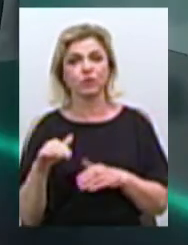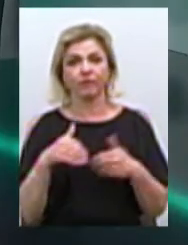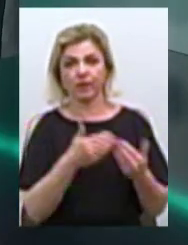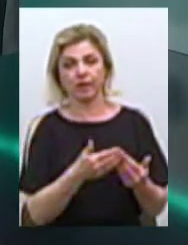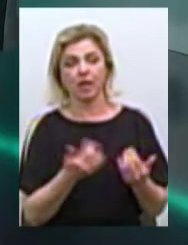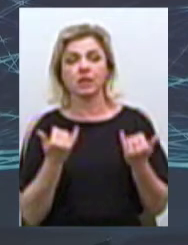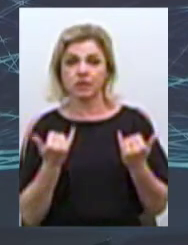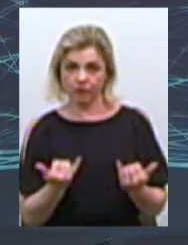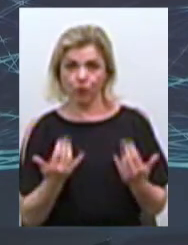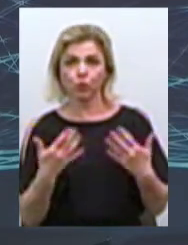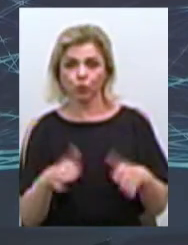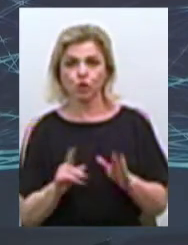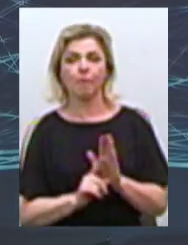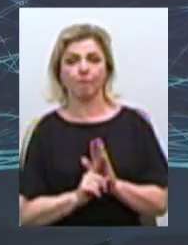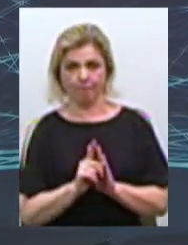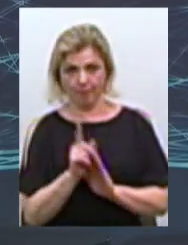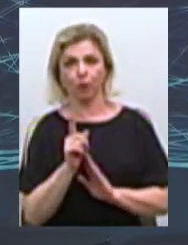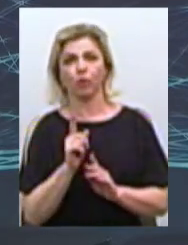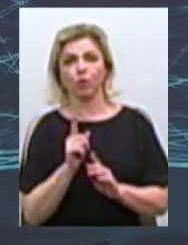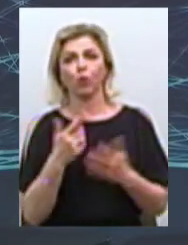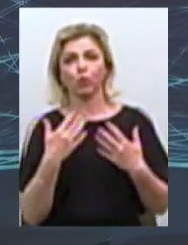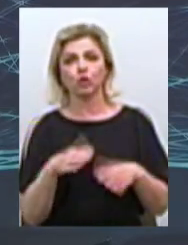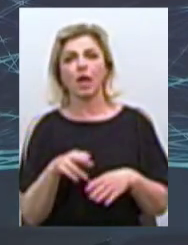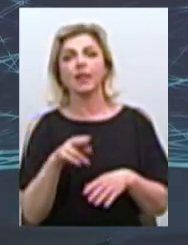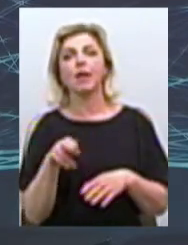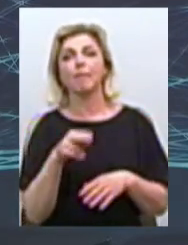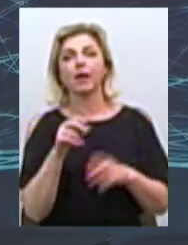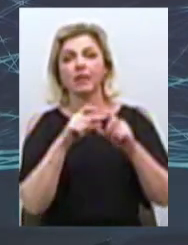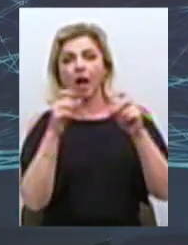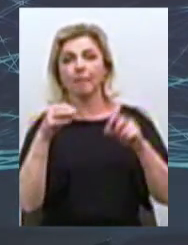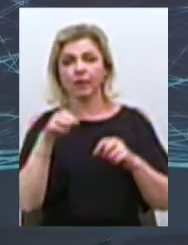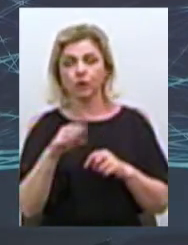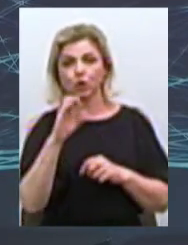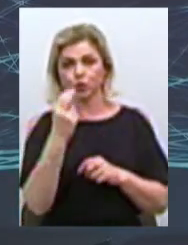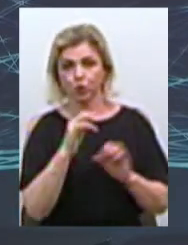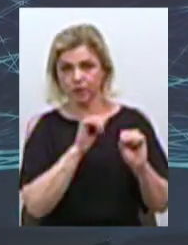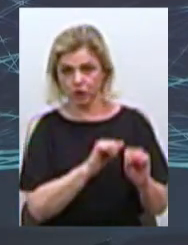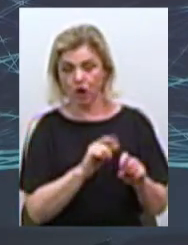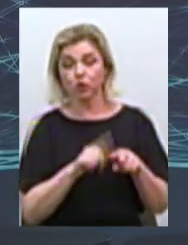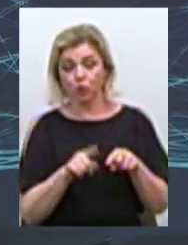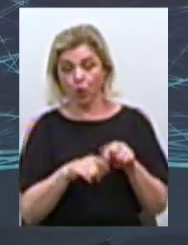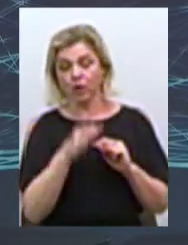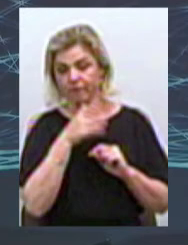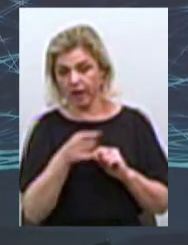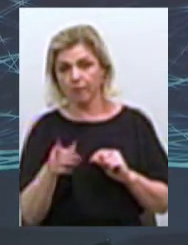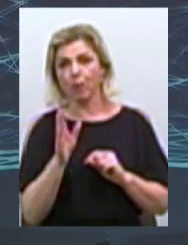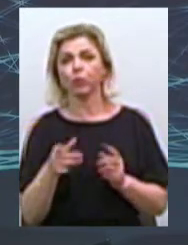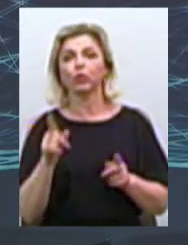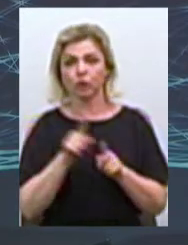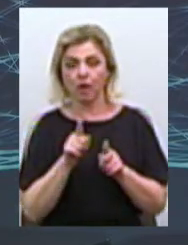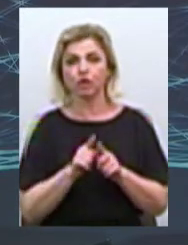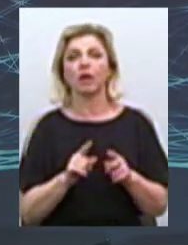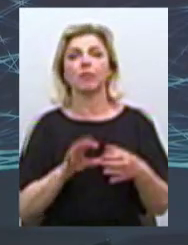цієї? сьогоднішній вже пілотно підключений Департамент соціальної захисту, в ближайші часу буде підключатися